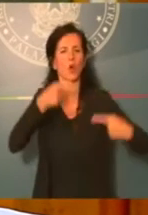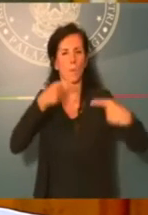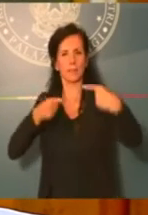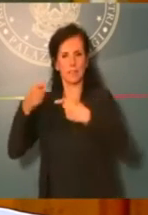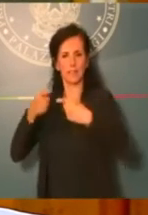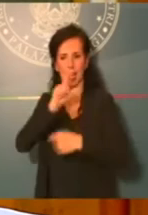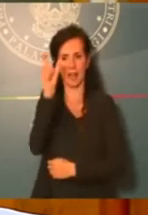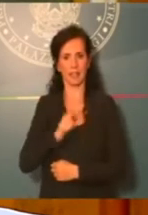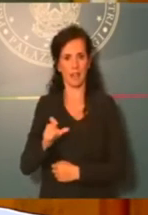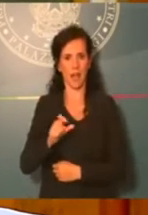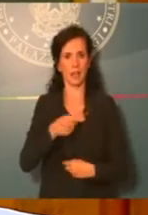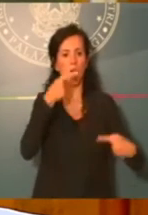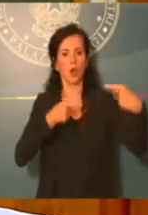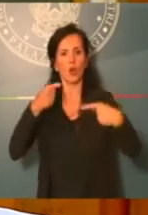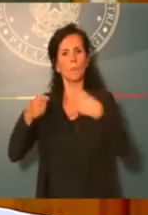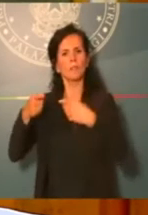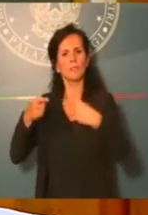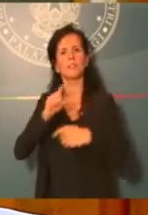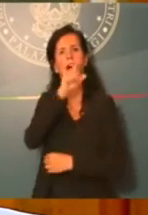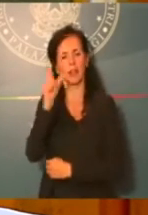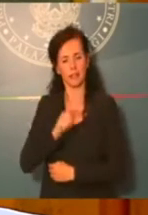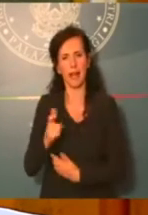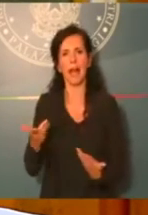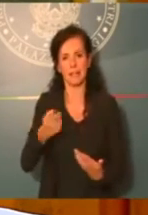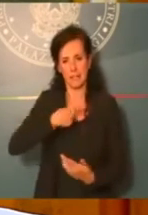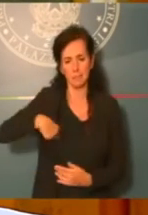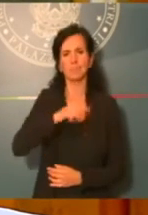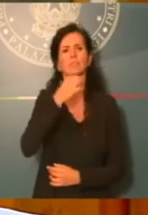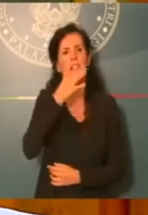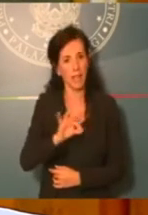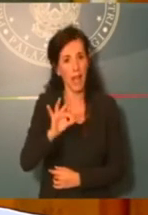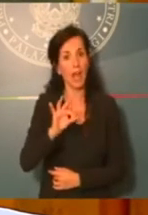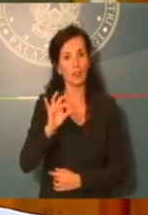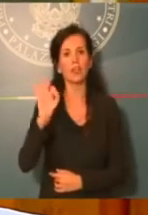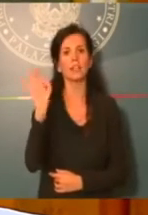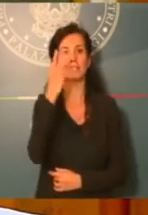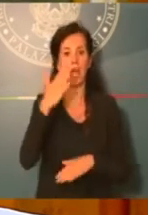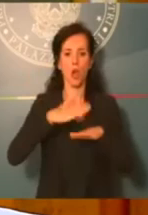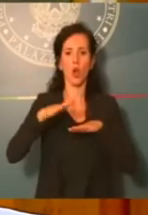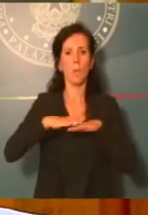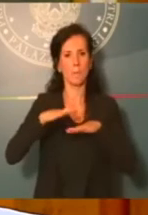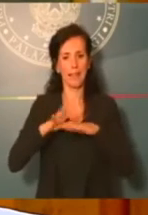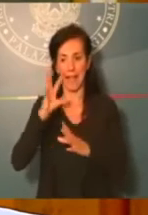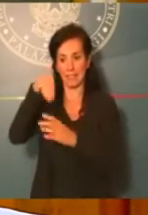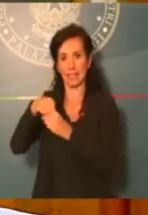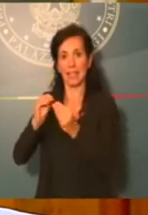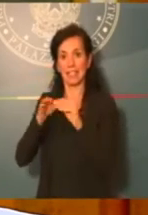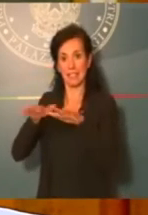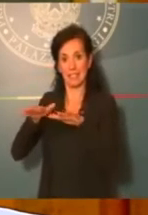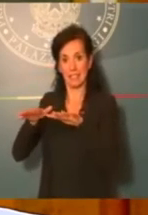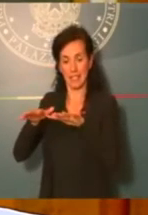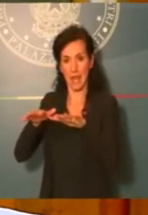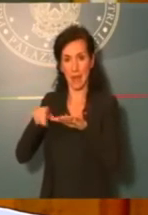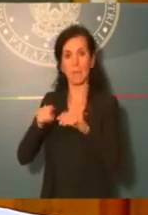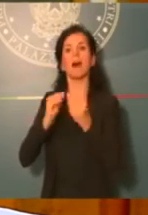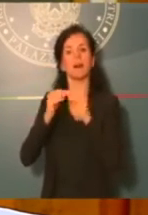competitività del nostro Paese riusciamo a ottenerla aumentando le competenze sul cloud e sui servizi cloud, ma anche